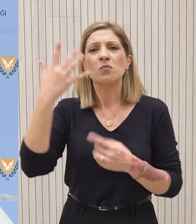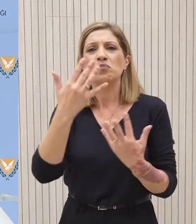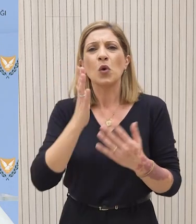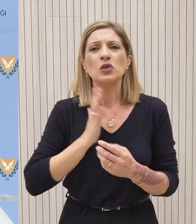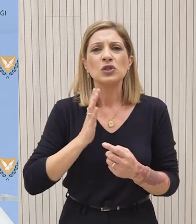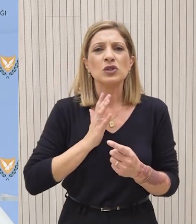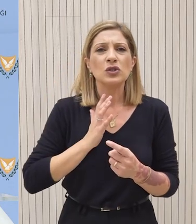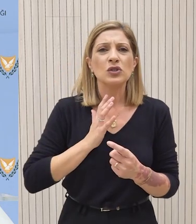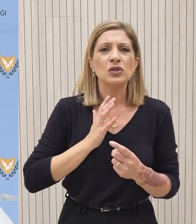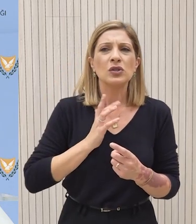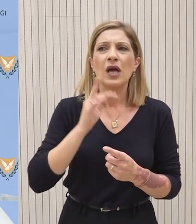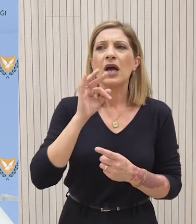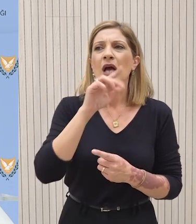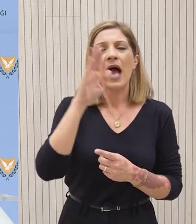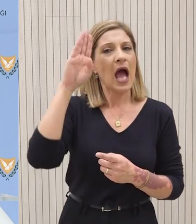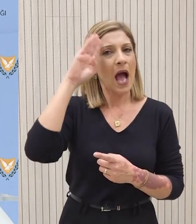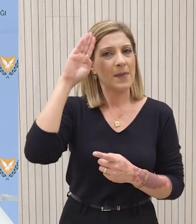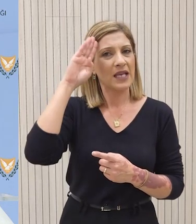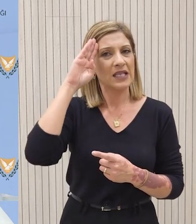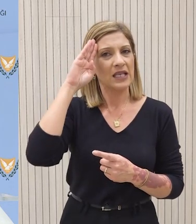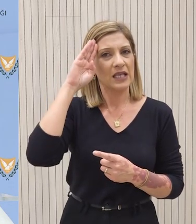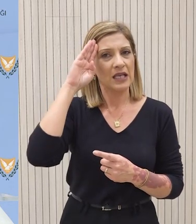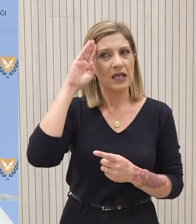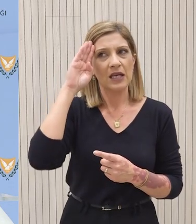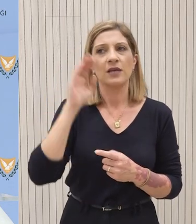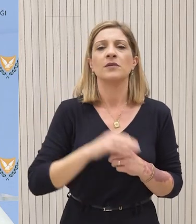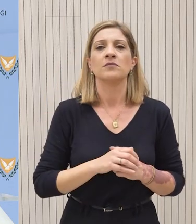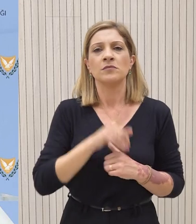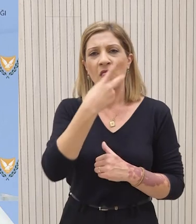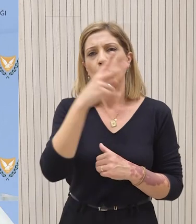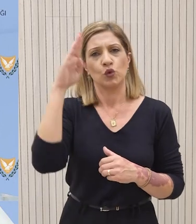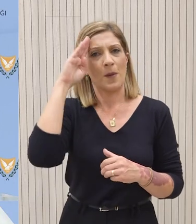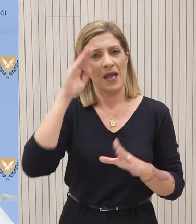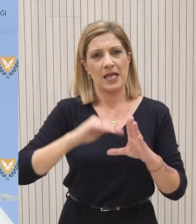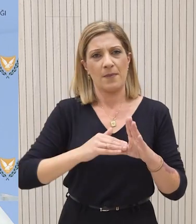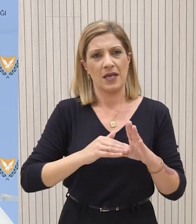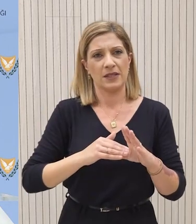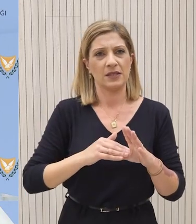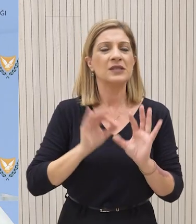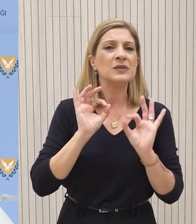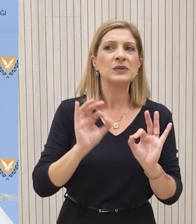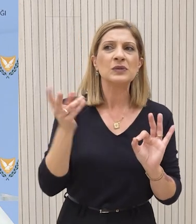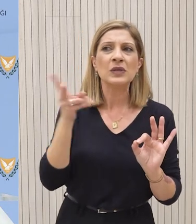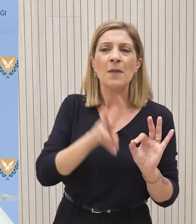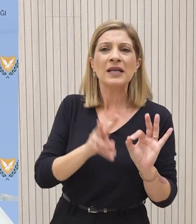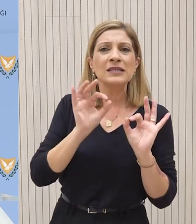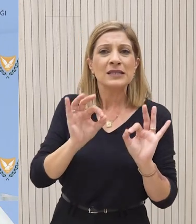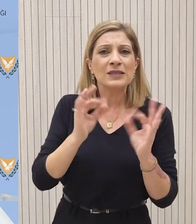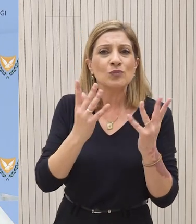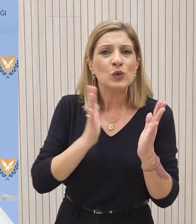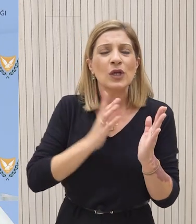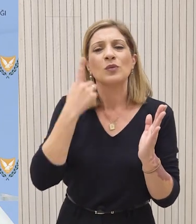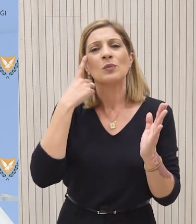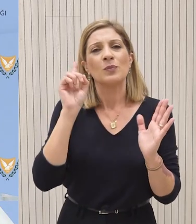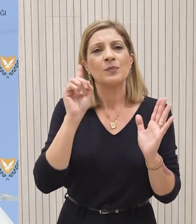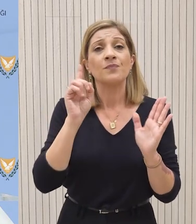Από ποια εμπειραισία της Είναι από τις ΗΠΑ, από εμπειραισίες της ΗΠΑ. Μπορούμε να είμαστε πιο συγκεκριμένοι. Δεν μπορούμε αυτή τη στιγμή να είμαστε πιο συγκεκριμένοι.